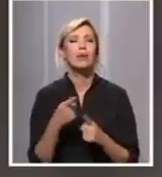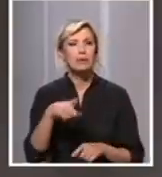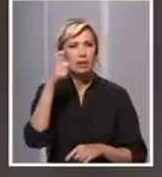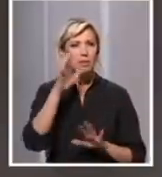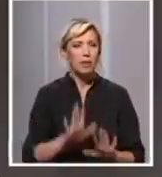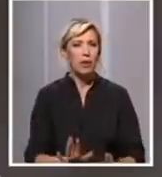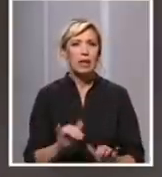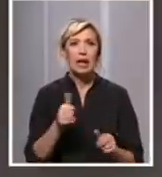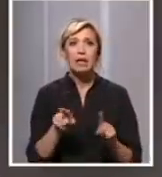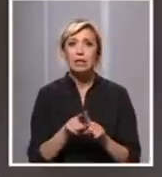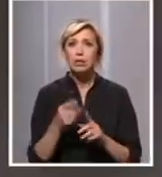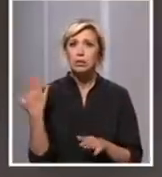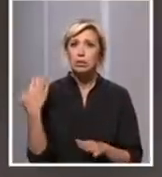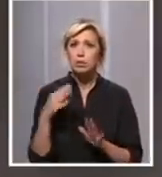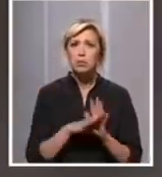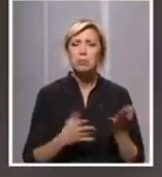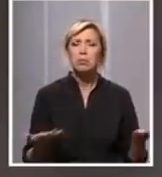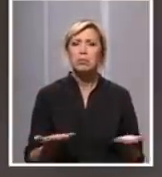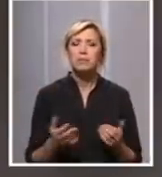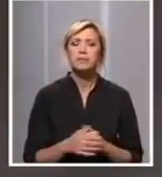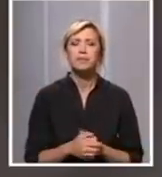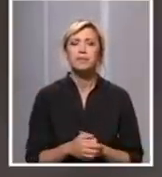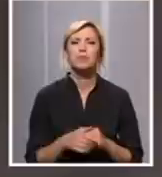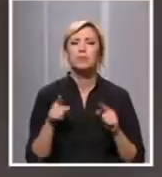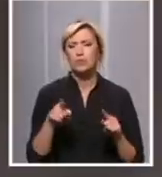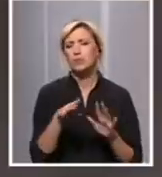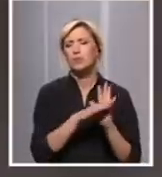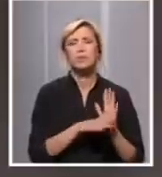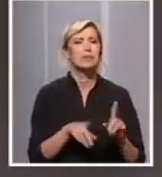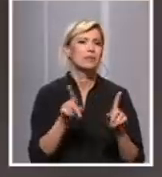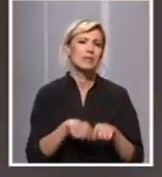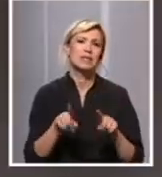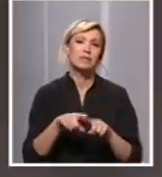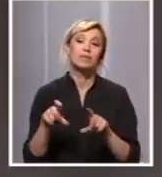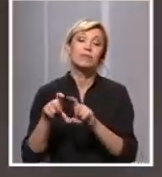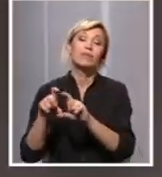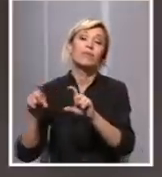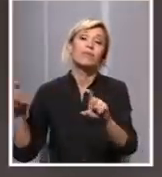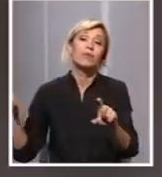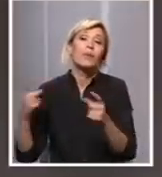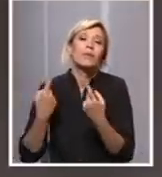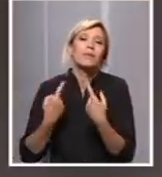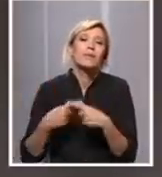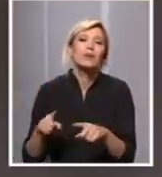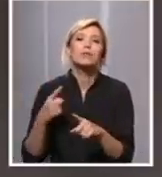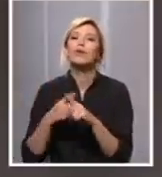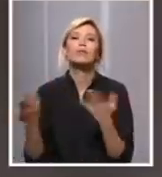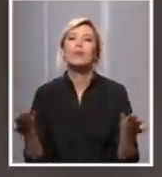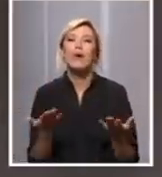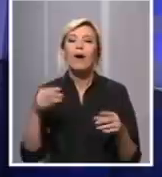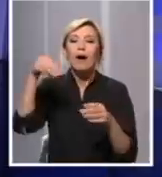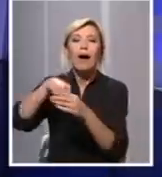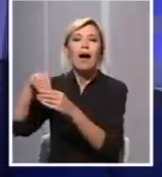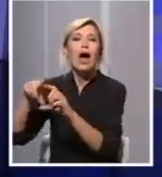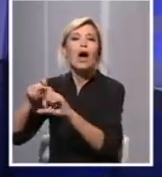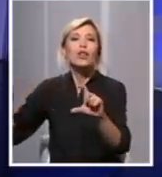su i do sad važile kada su se studenti vratili? Pa to su te mere o kojima stalno pričamo. Domovi su specifični po tome što se mladi ljudi druže, intenzivnije u